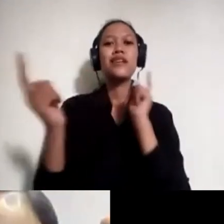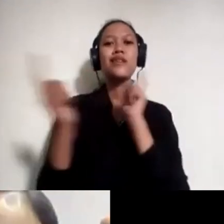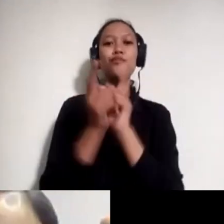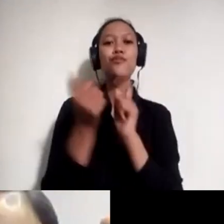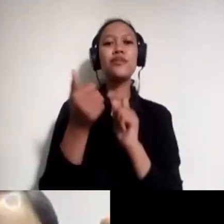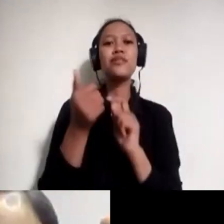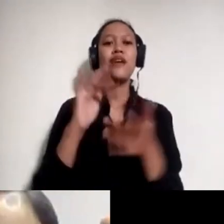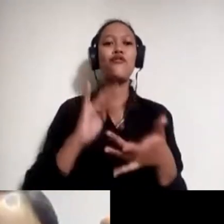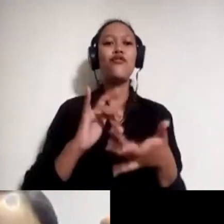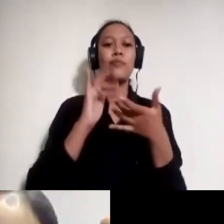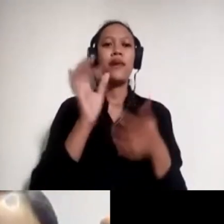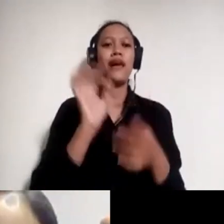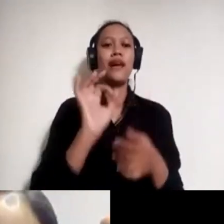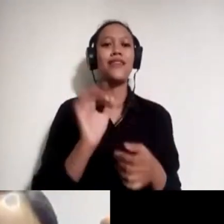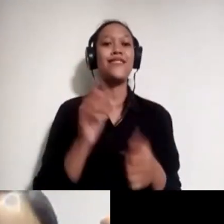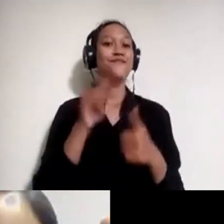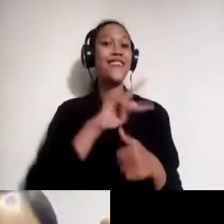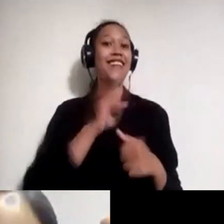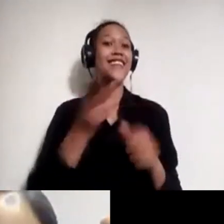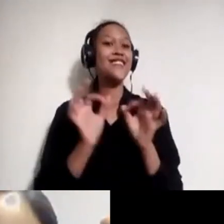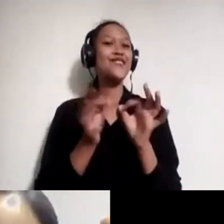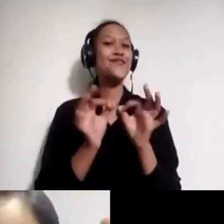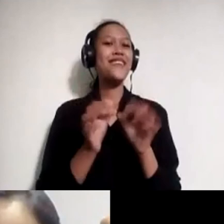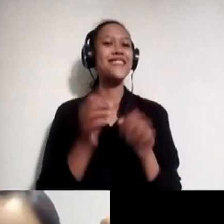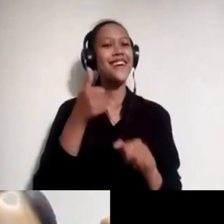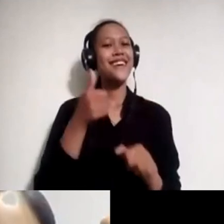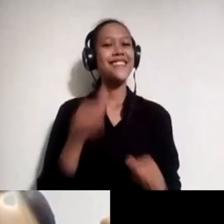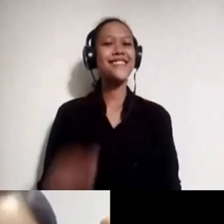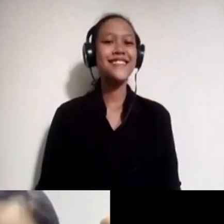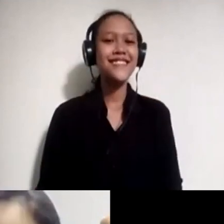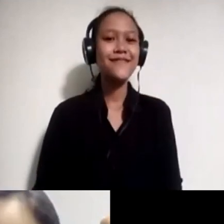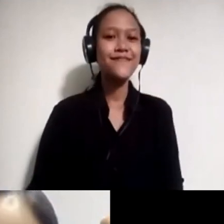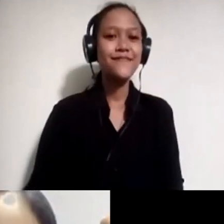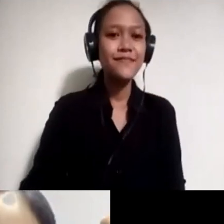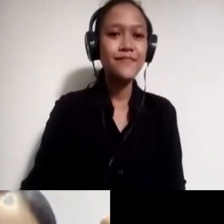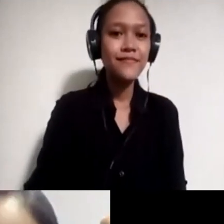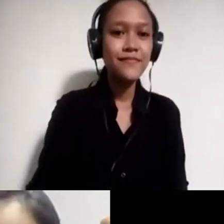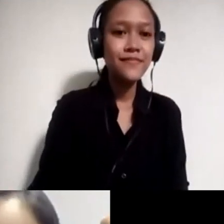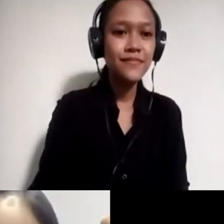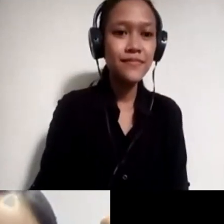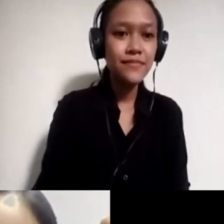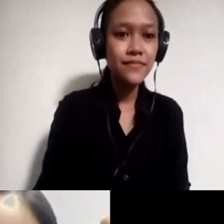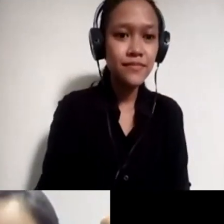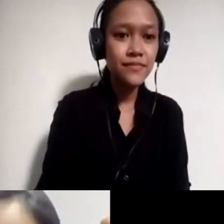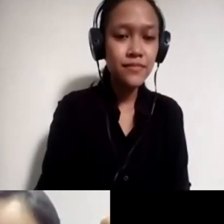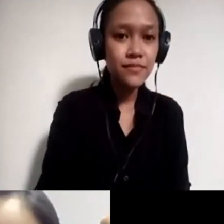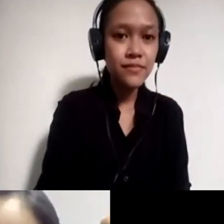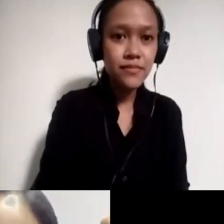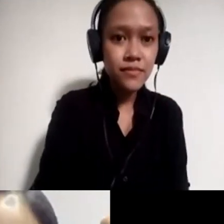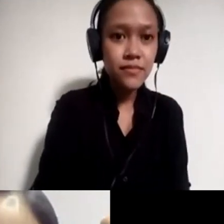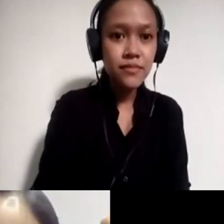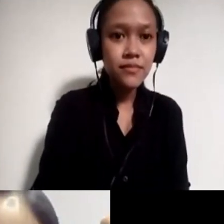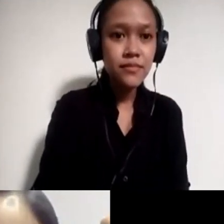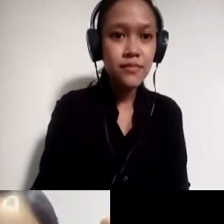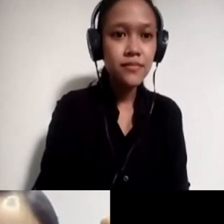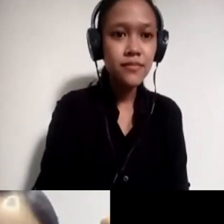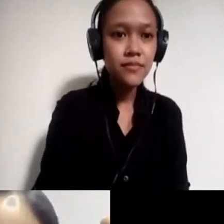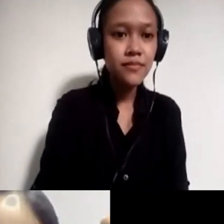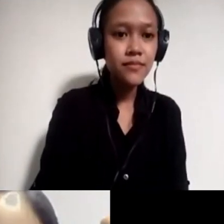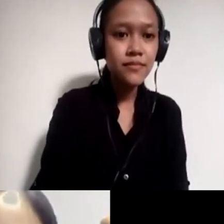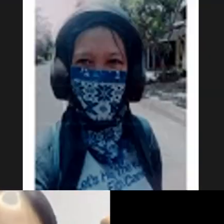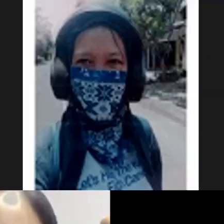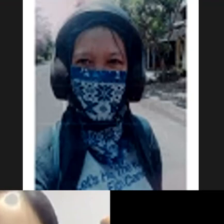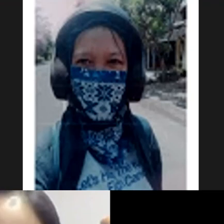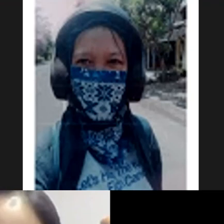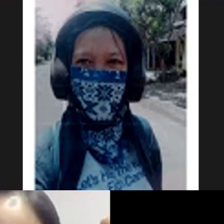liputan apa, temanya apa, dikasih tahu ke aku. Nanti kita bisa diskusi deh kapan aja. Paling biasanya jam ini lah setelah jam kerja lah ya.